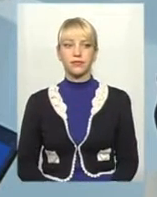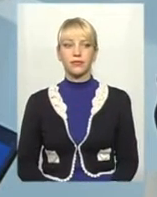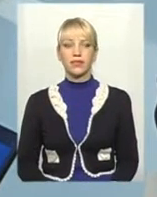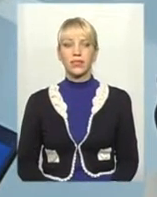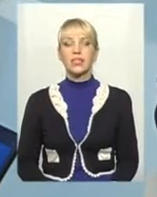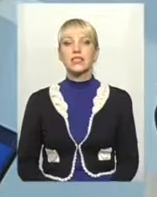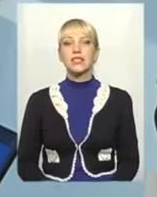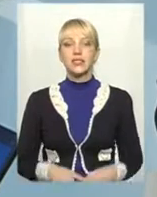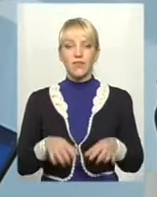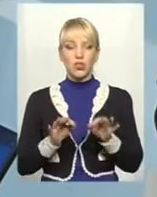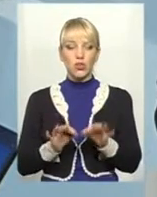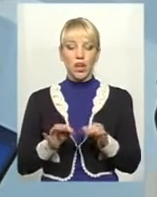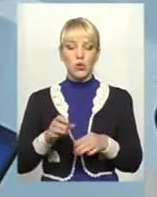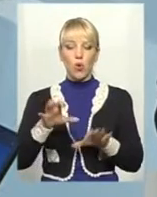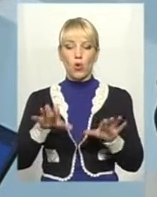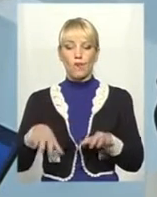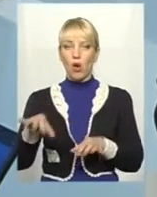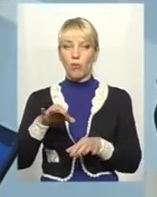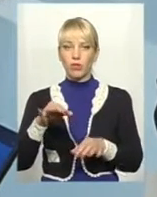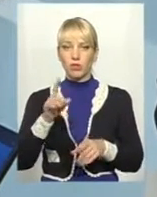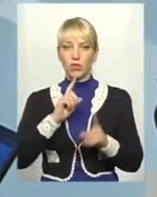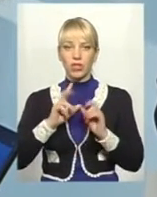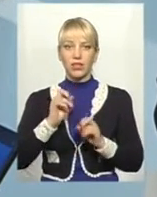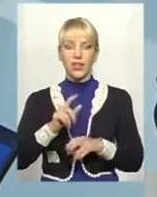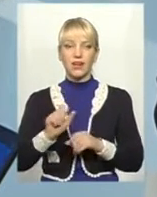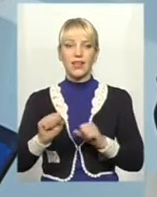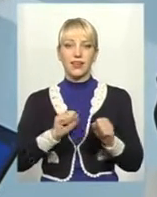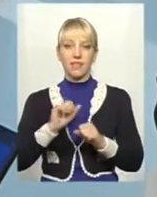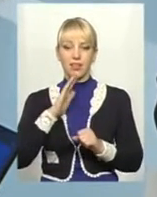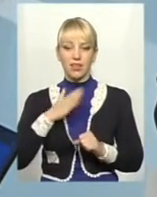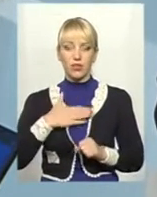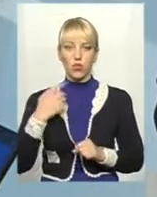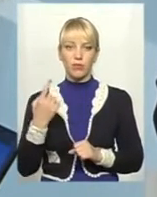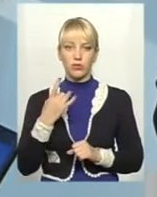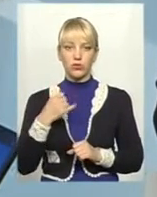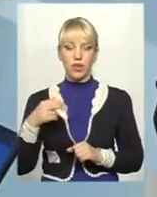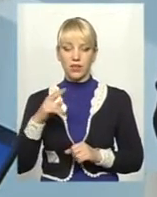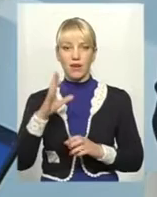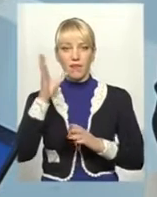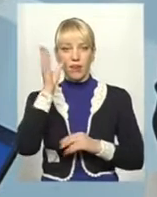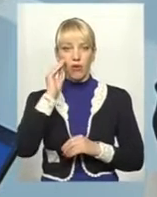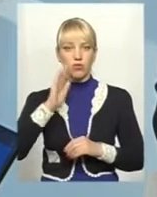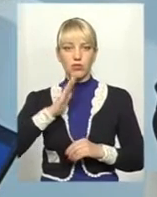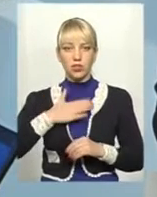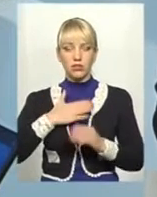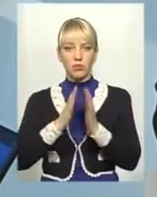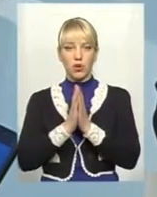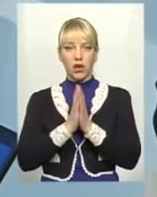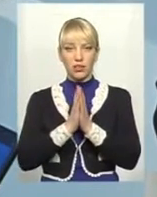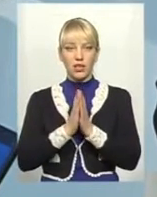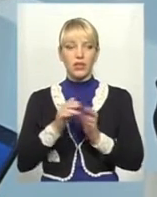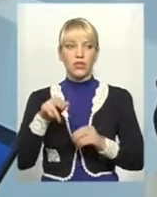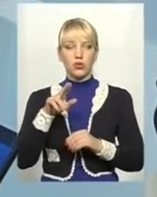звичайно, голова обласної ради, як керівник нашої ради, враховуючи наше прохання, клопотання щодо